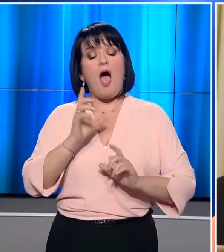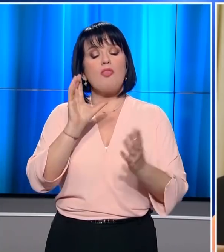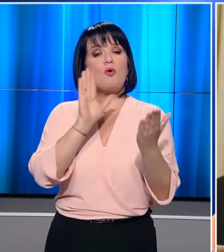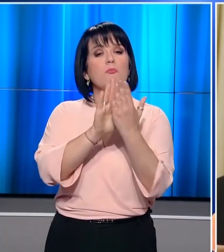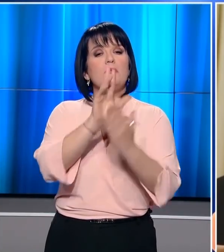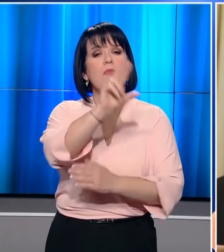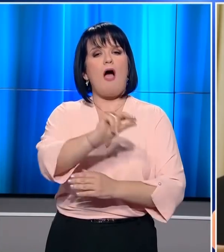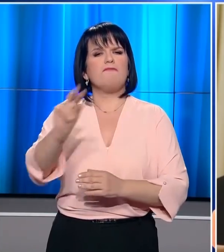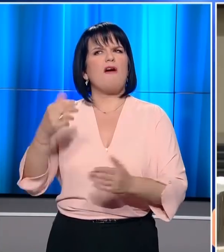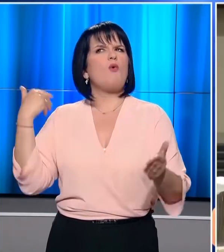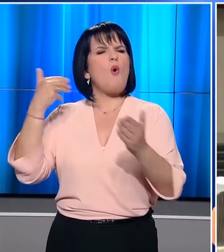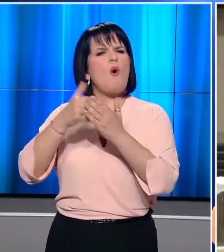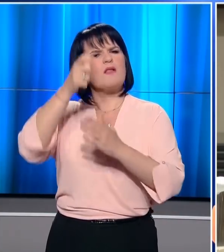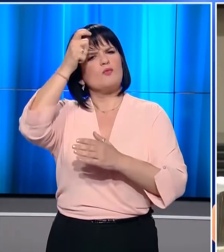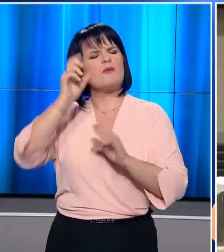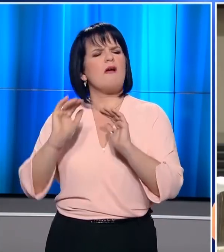όπως γίνεται στην Τουρκία εδώ και χρόνια.